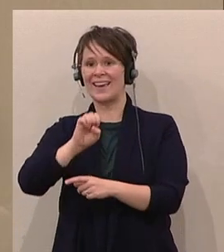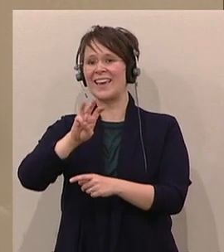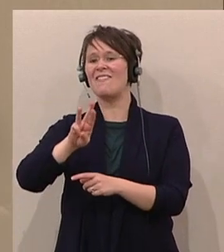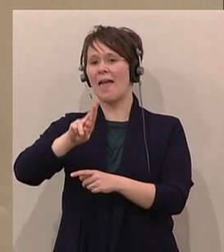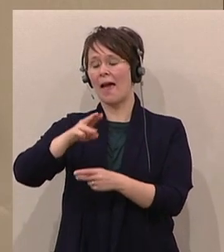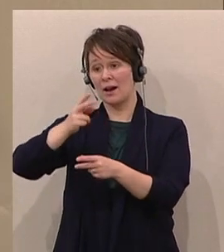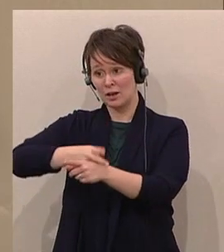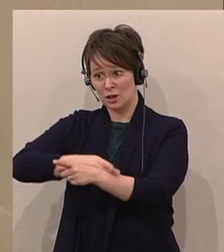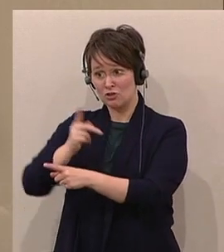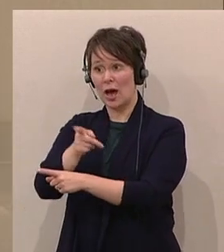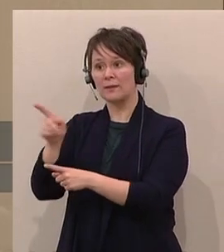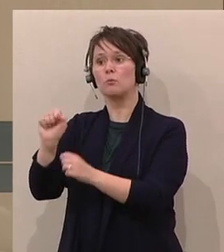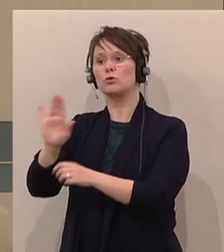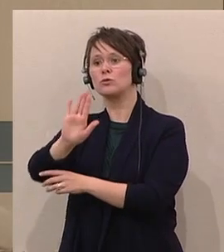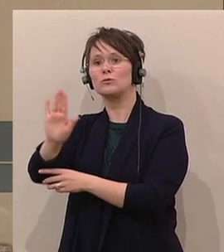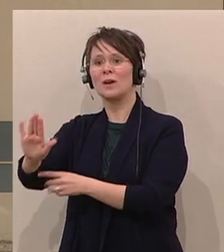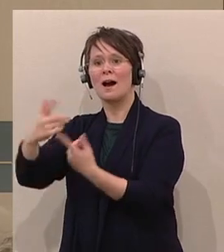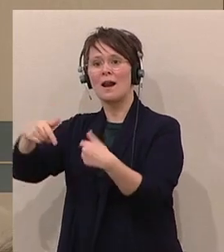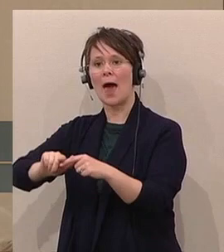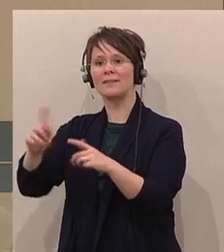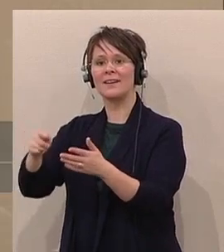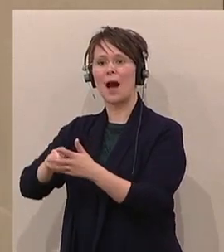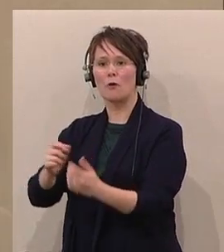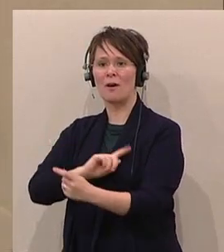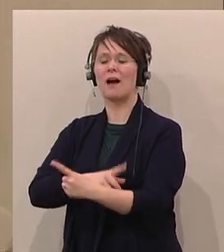dem jeweiligen Land anzupassen. Vielen Dank.